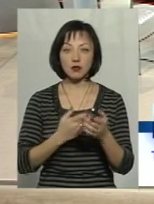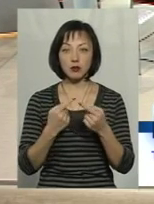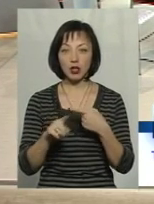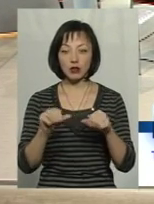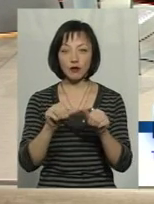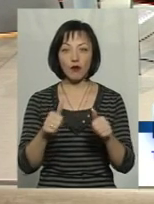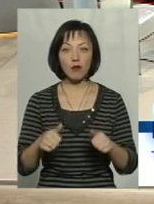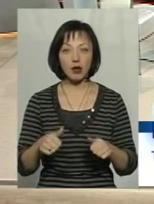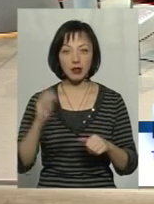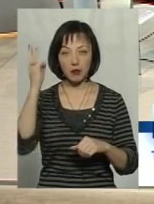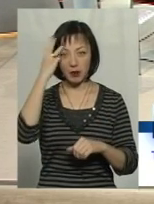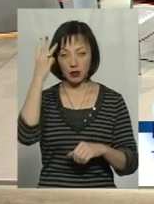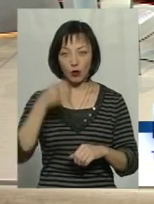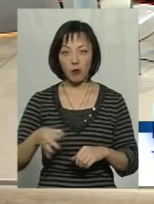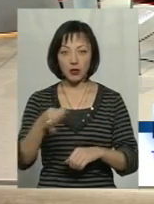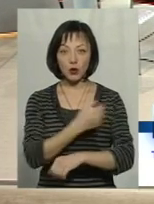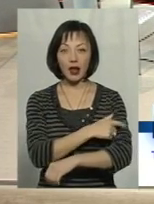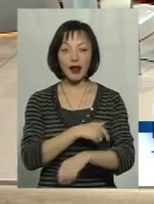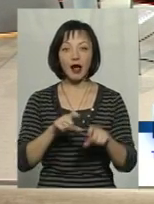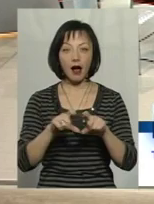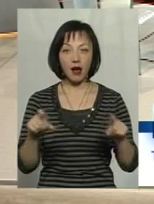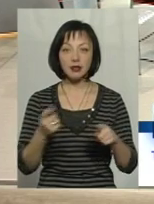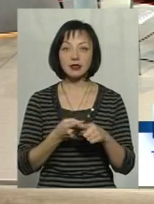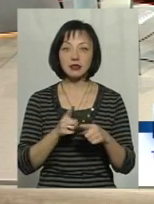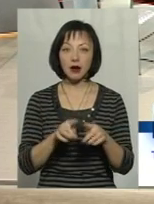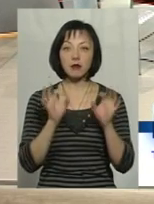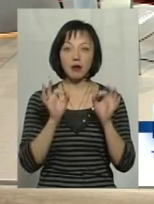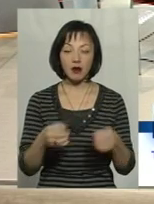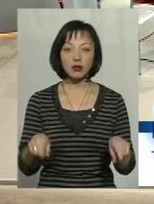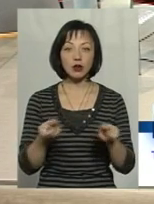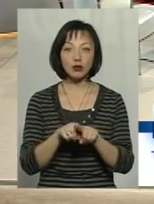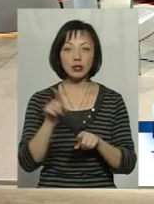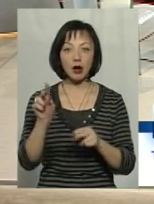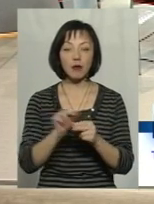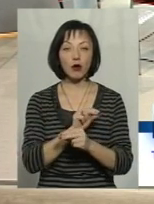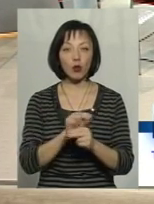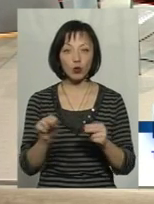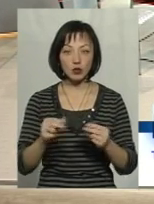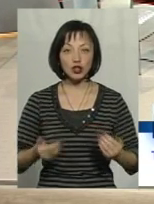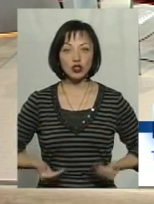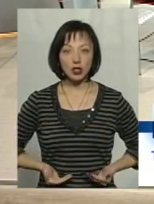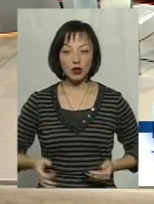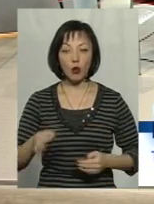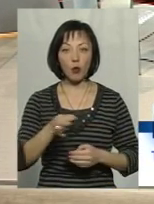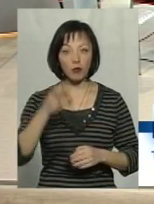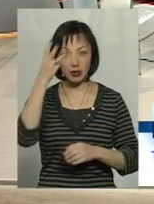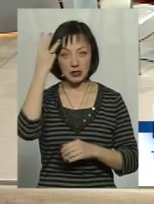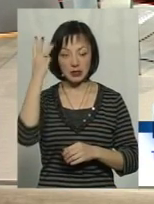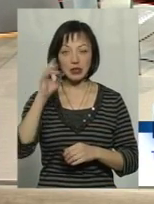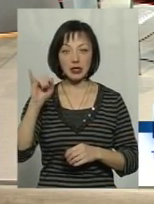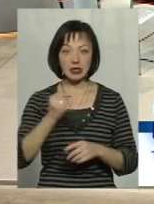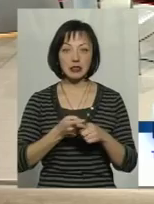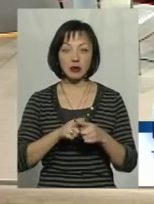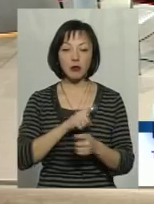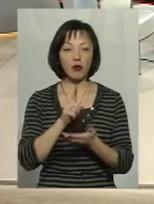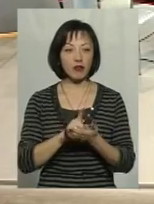формат Хмельницької обласної лікарні. І це направду також, адже там лікуються мешканці Хмельницької області і